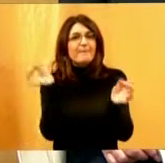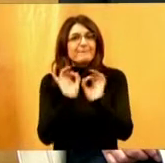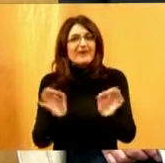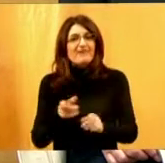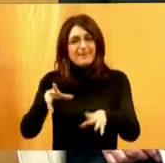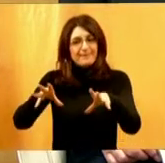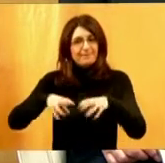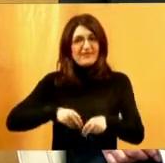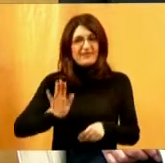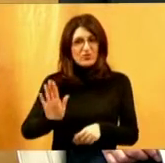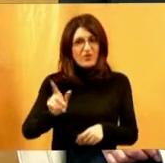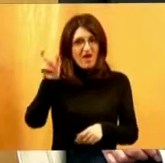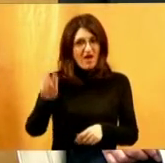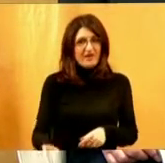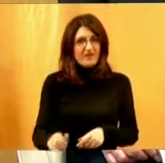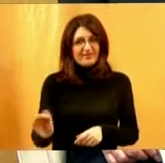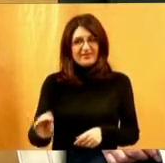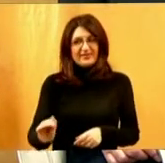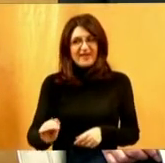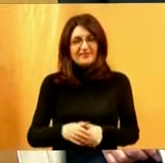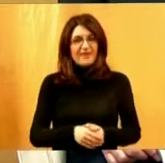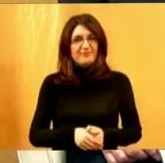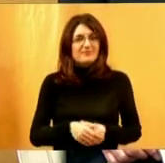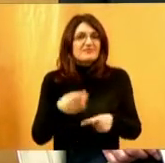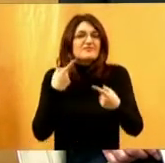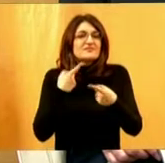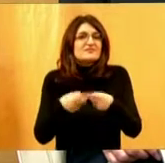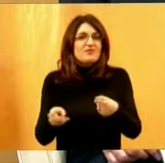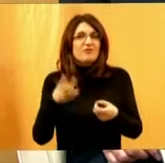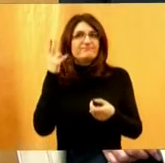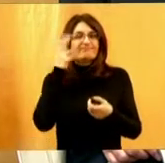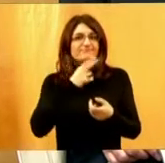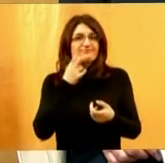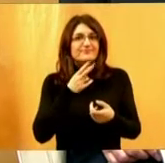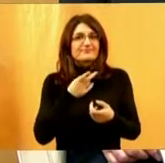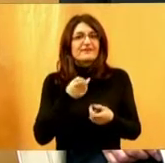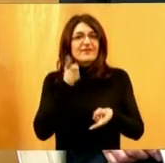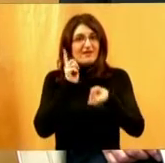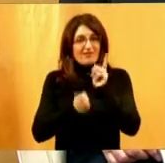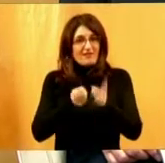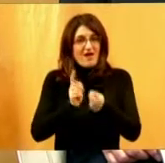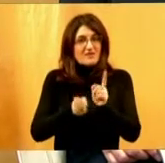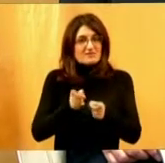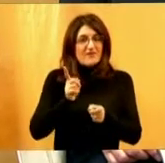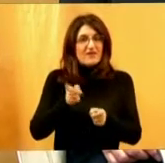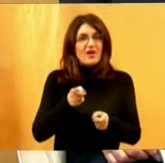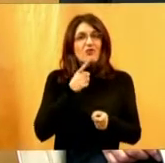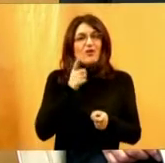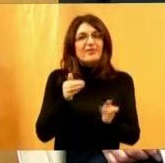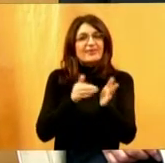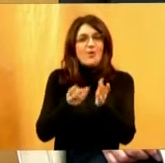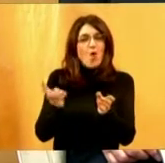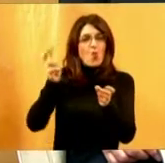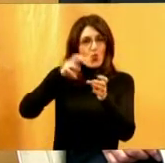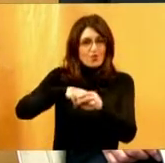prihvat takvog jednog djeteta jer ipak naravno da nastavnik koji će uključivati dijete